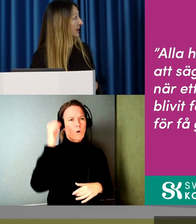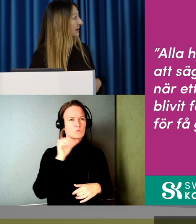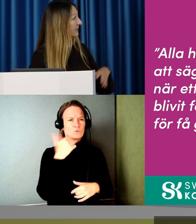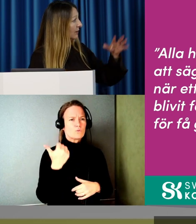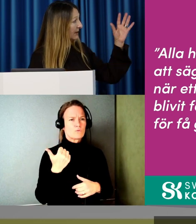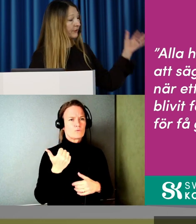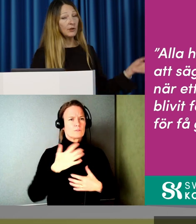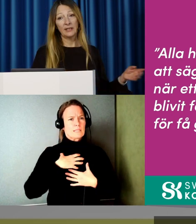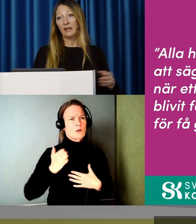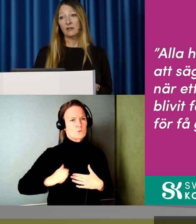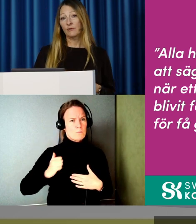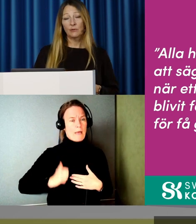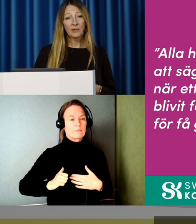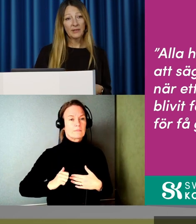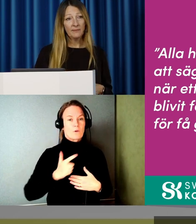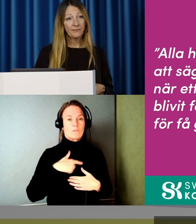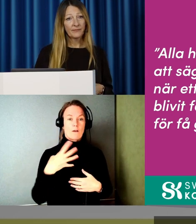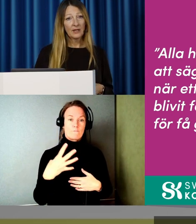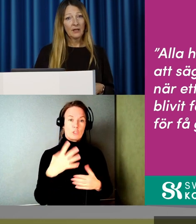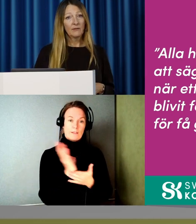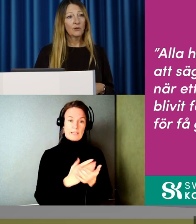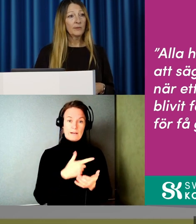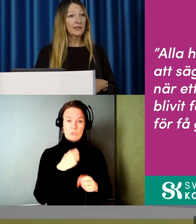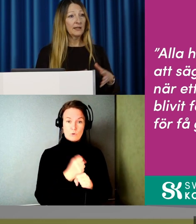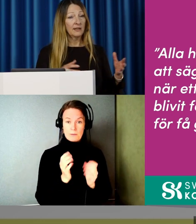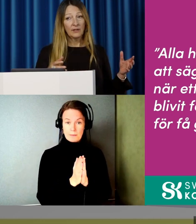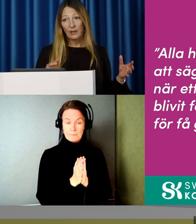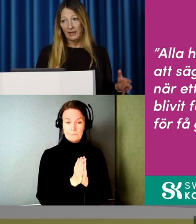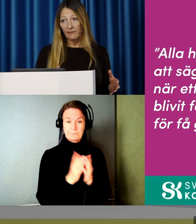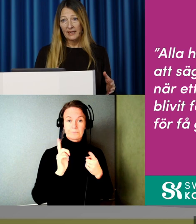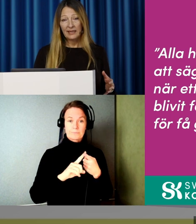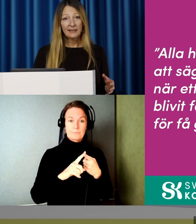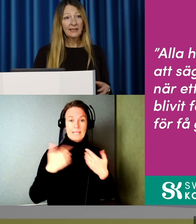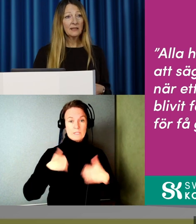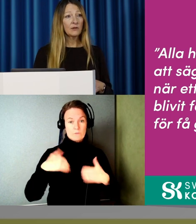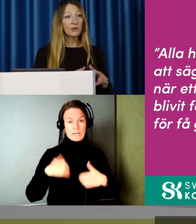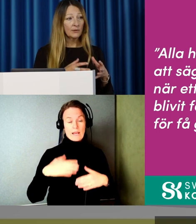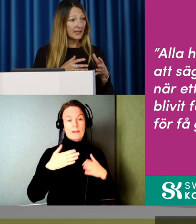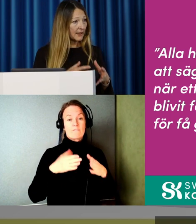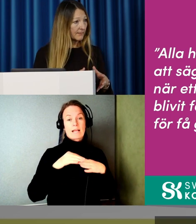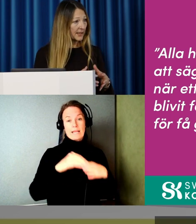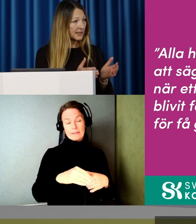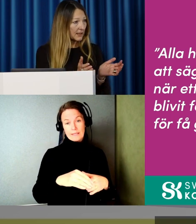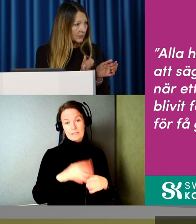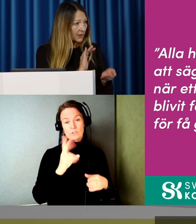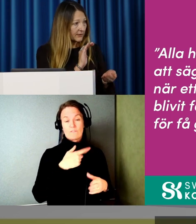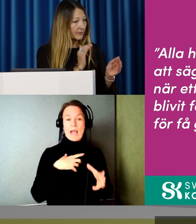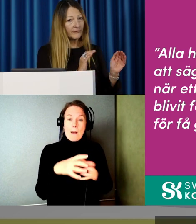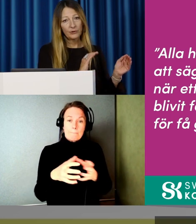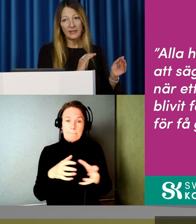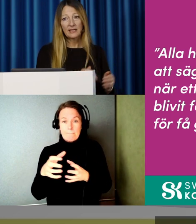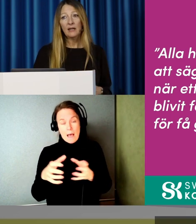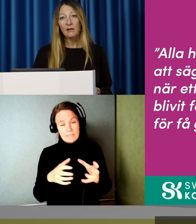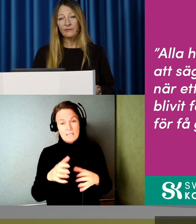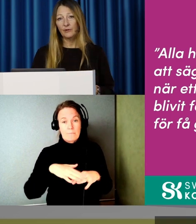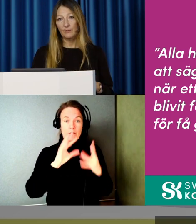Och vi har fyra delar som vi jobbar med. Vi jobbar med den här individuella vägledningen som vi gör mer anpassad och liksom